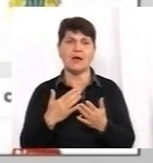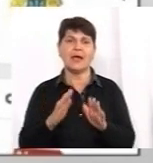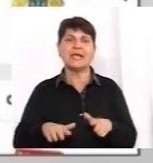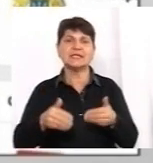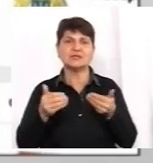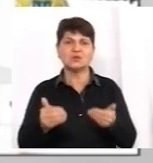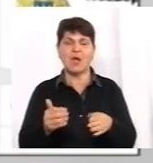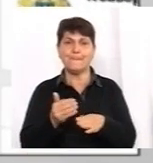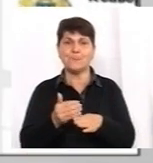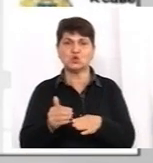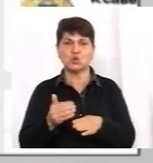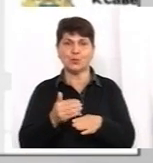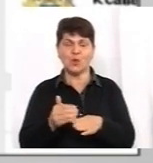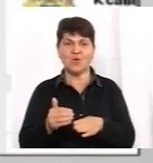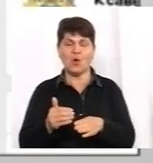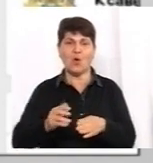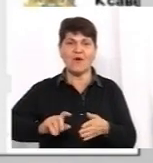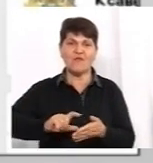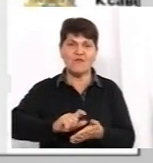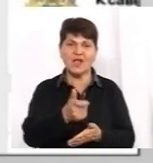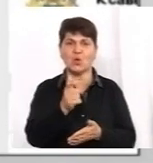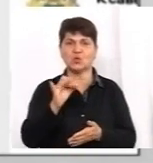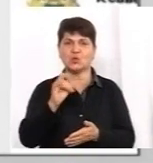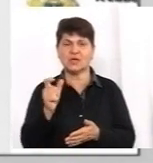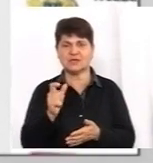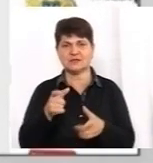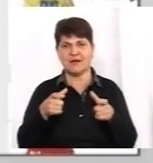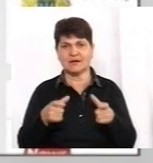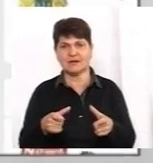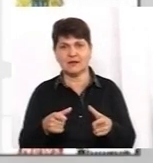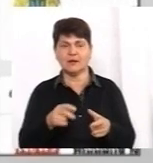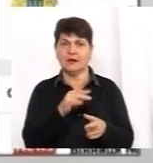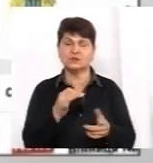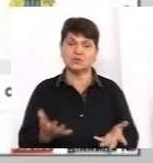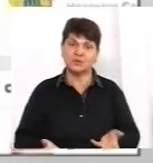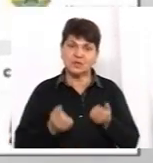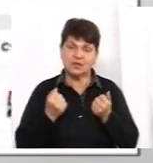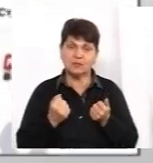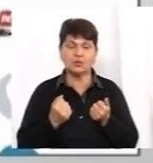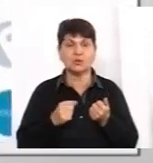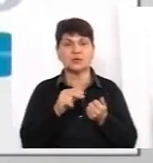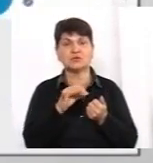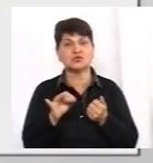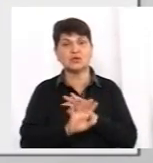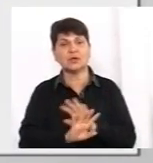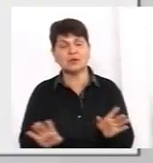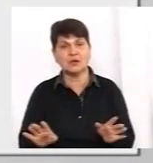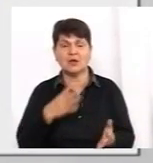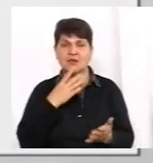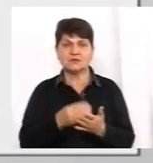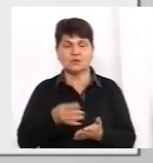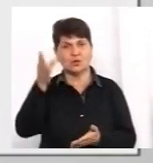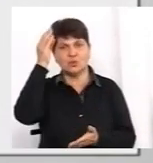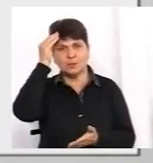виходу з карантину. Чи підтримують, чи ні, чому. І ось, власне, свої думки і аргументи ми